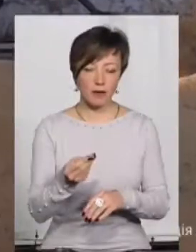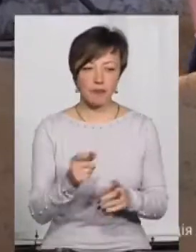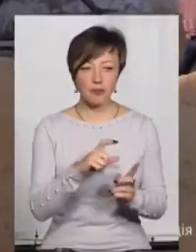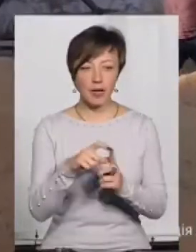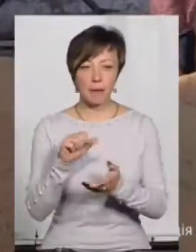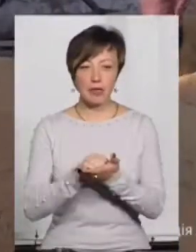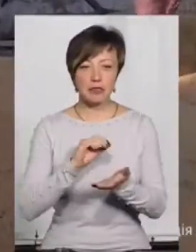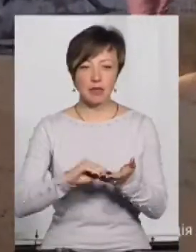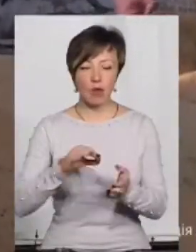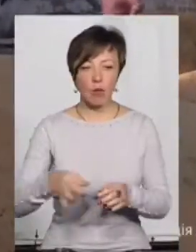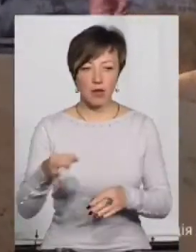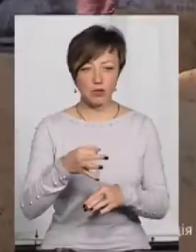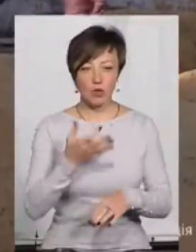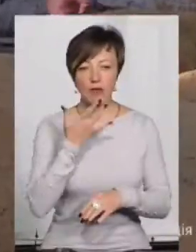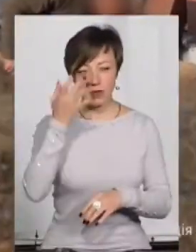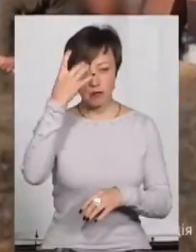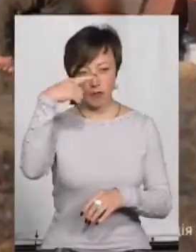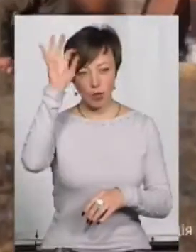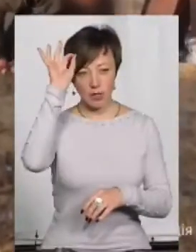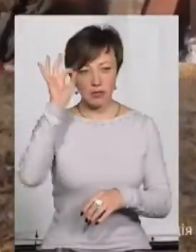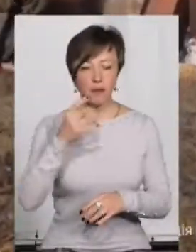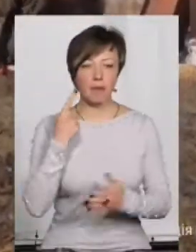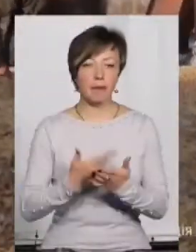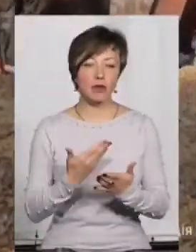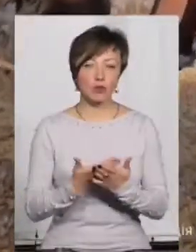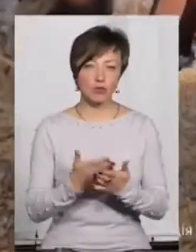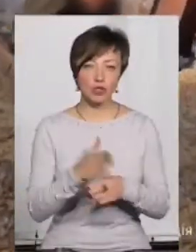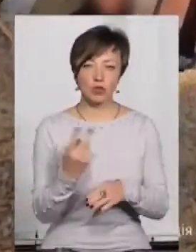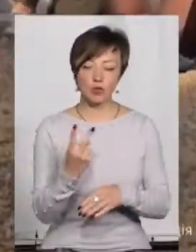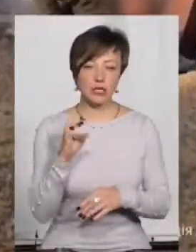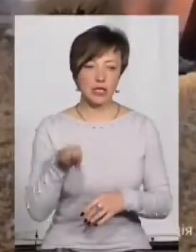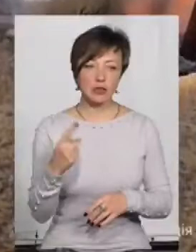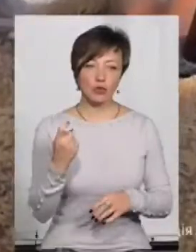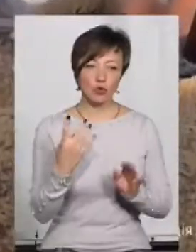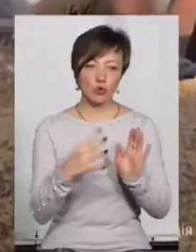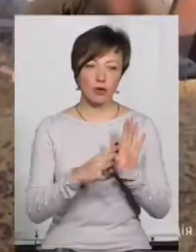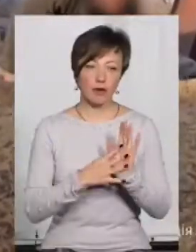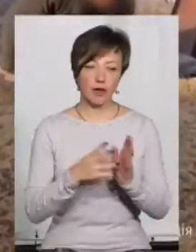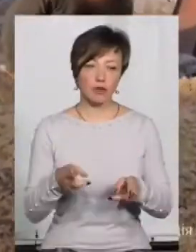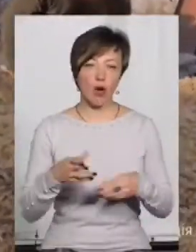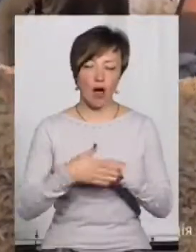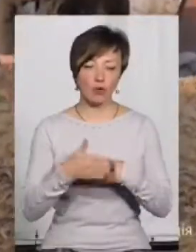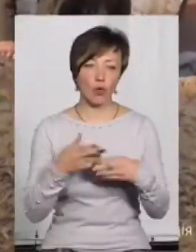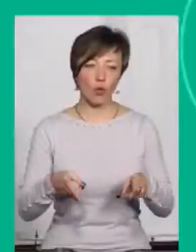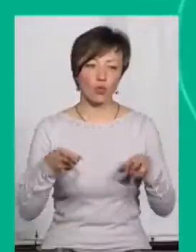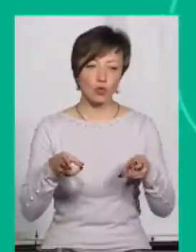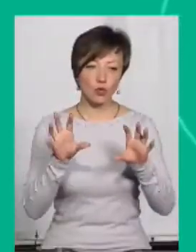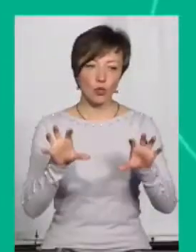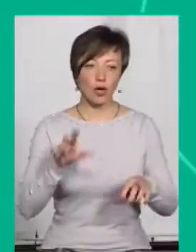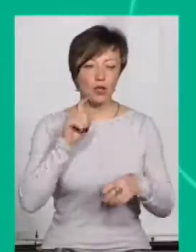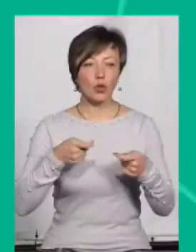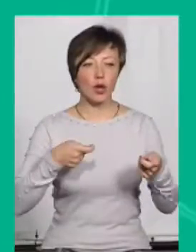прес-секретарки обласної нацполіції Інни Глеги, підозрювані інкримінують частину 2 статті 149-ї карного кодексу України «Торгівля людьми».